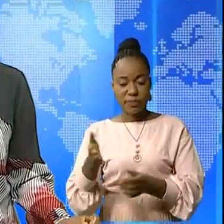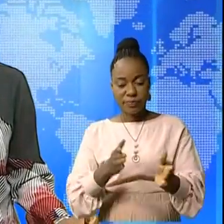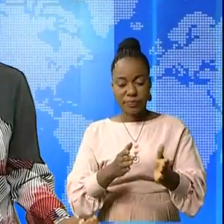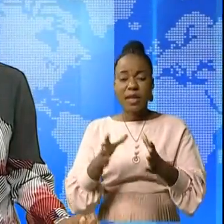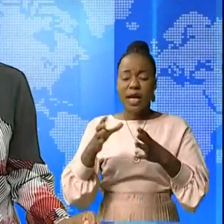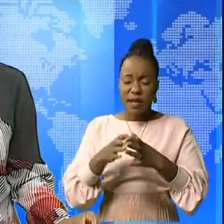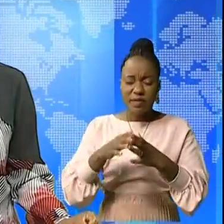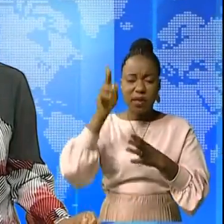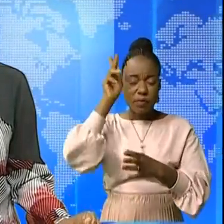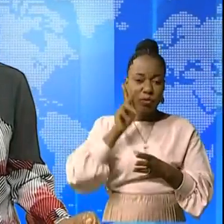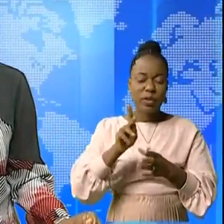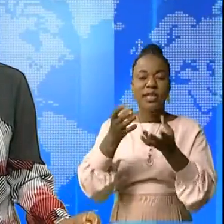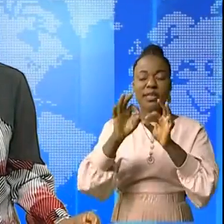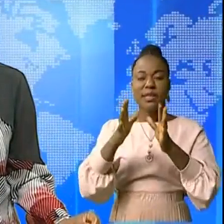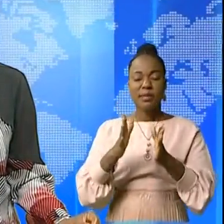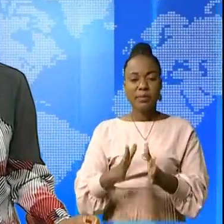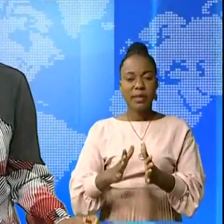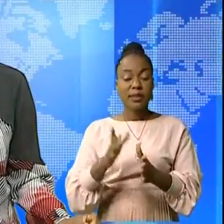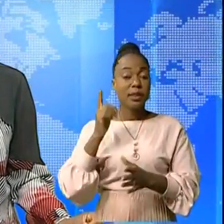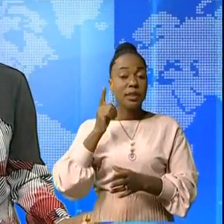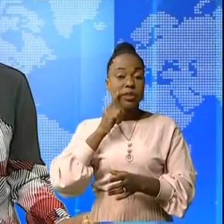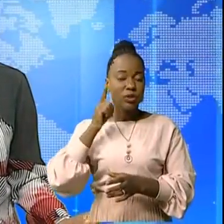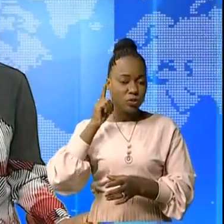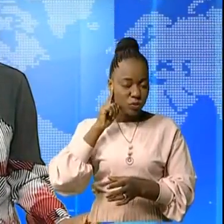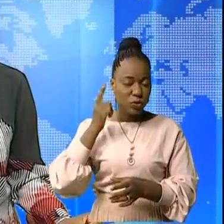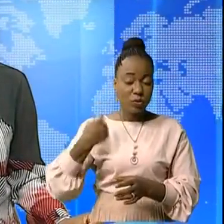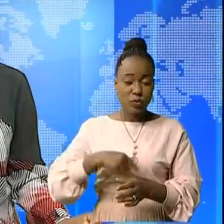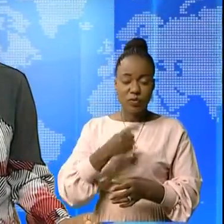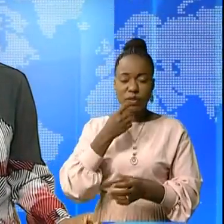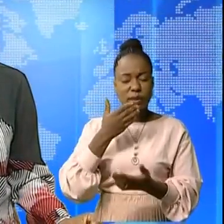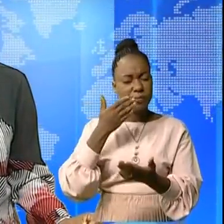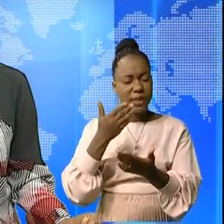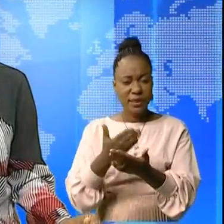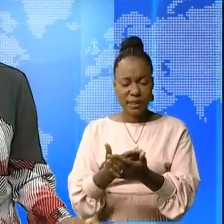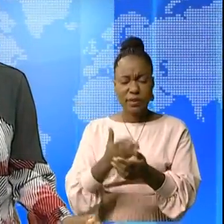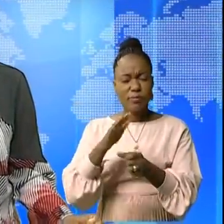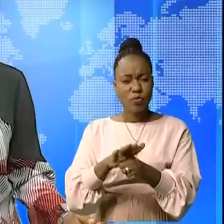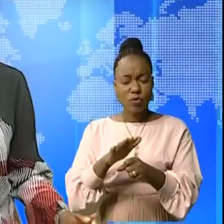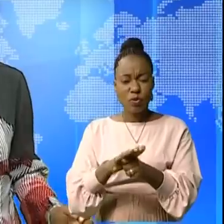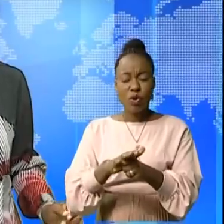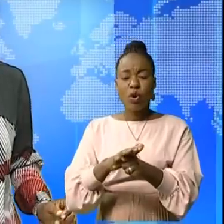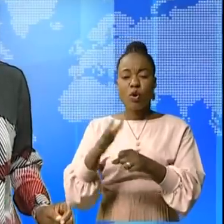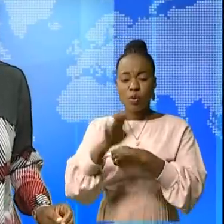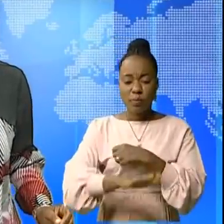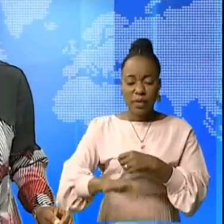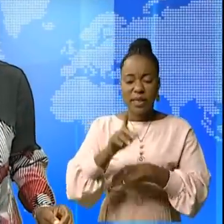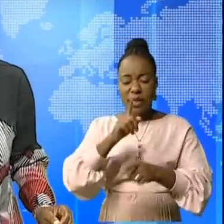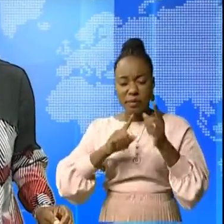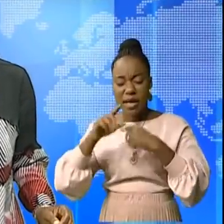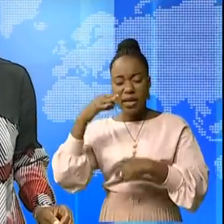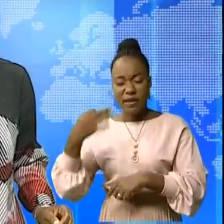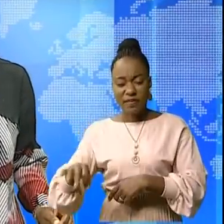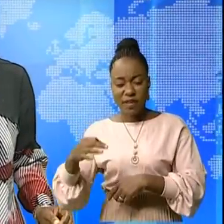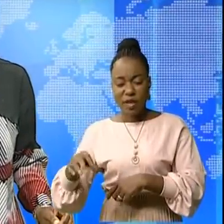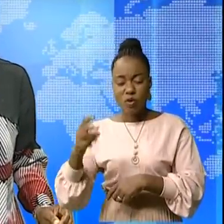Avec Pauline Kabobo, l'interprète de Malentendant, nous vous disons merci d'avoir suivi ces journales écrits par Keren Kankolongo.